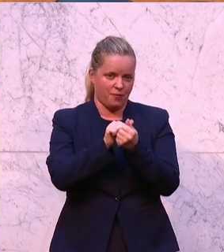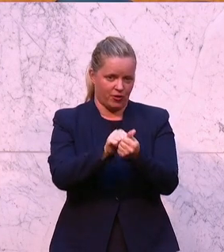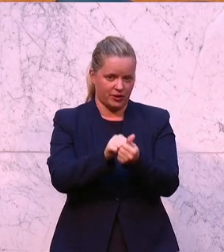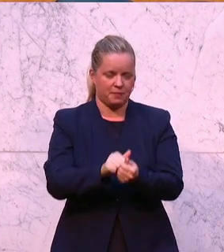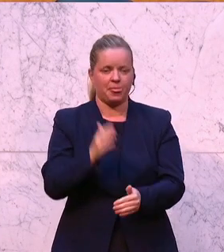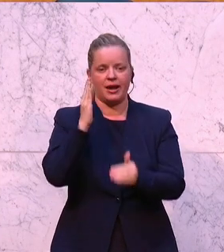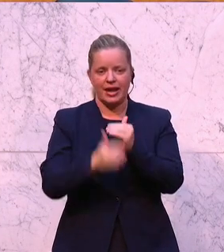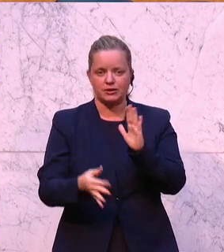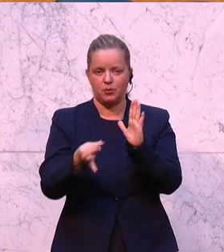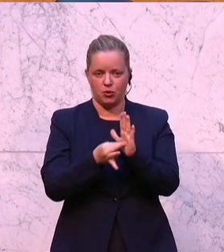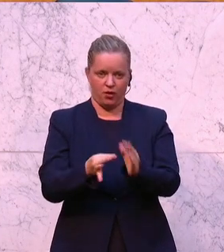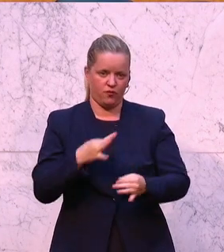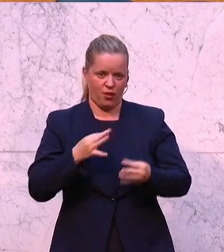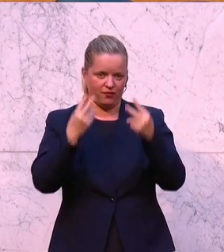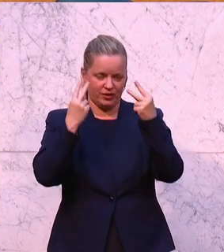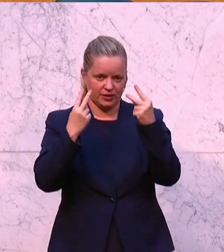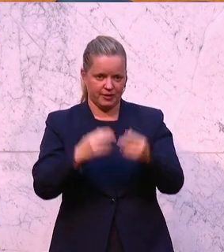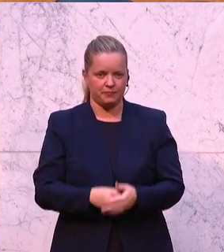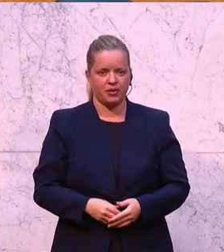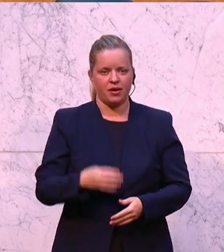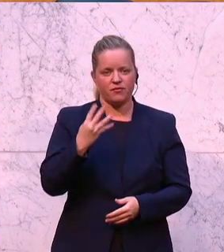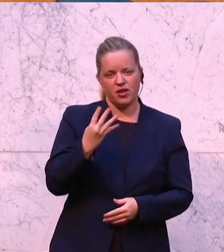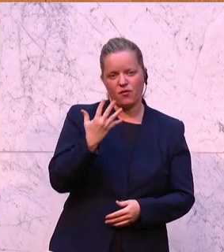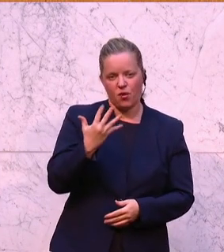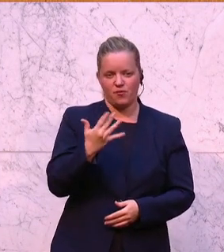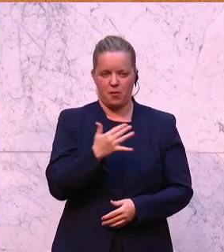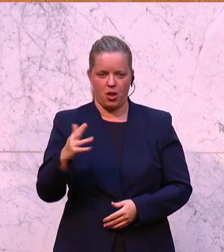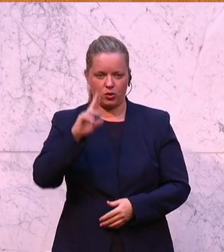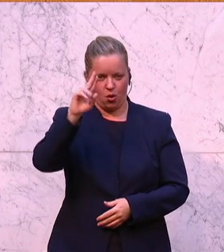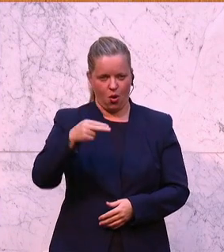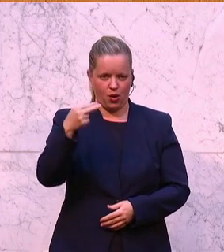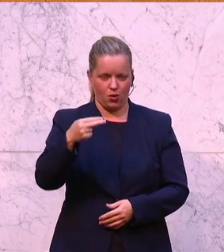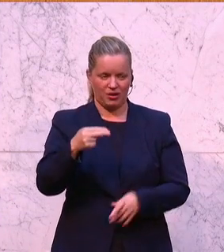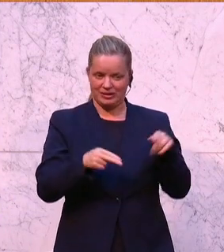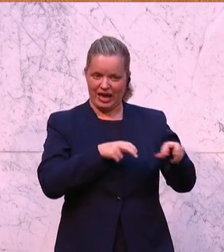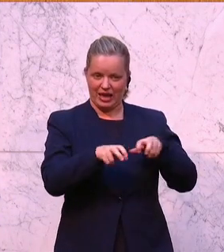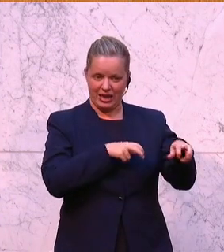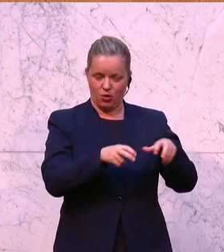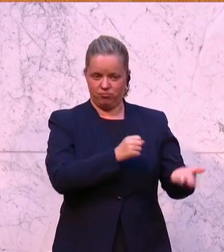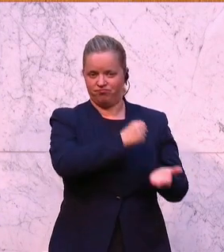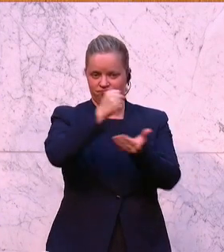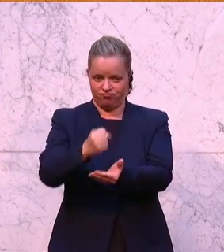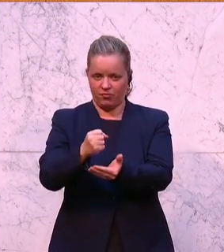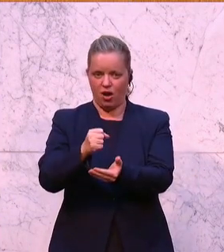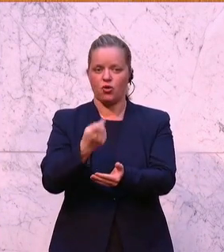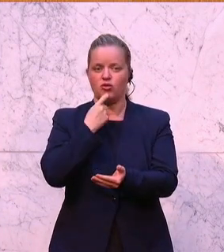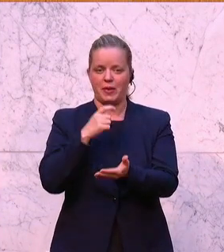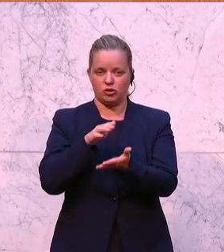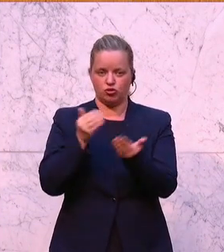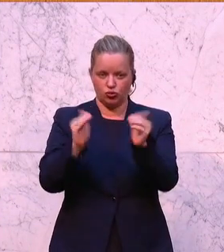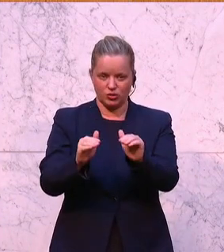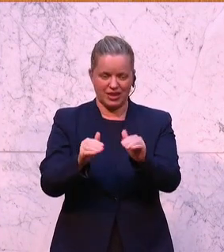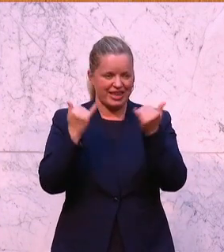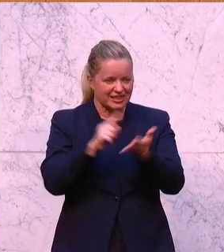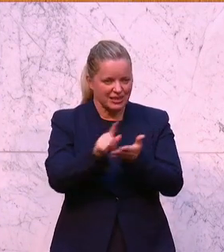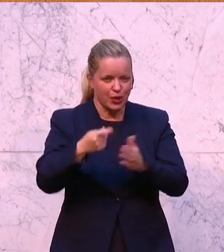Ein letzter Punkt, und der ist mir wichtig. Fünf Millionen Euro ist dieser Regierung der Konsumentenschutz wert in Zeiten der Teuerung.